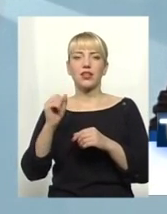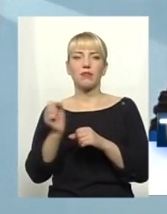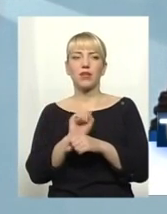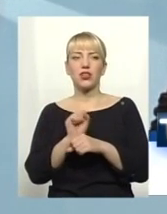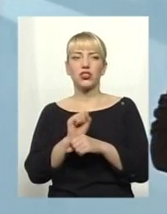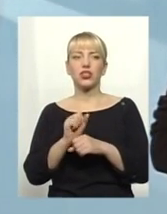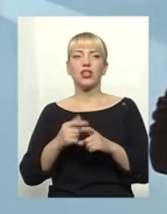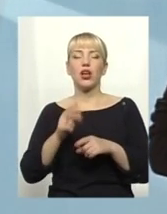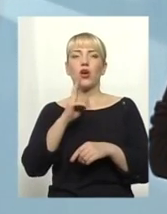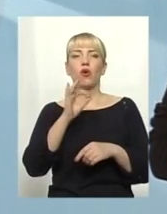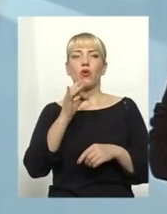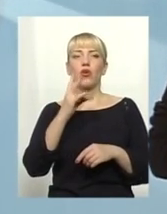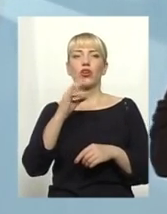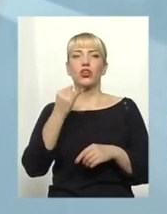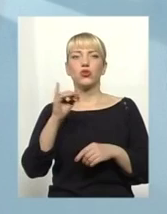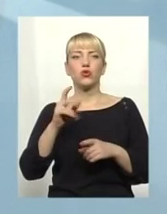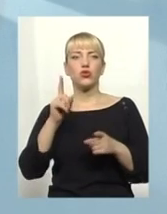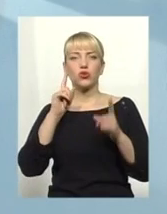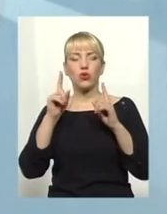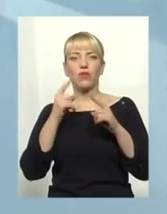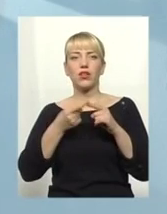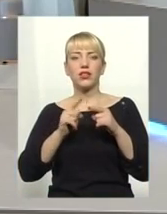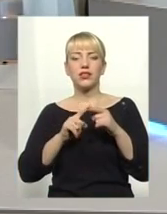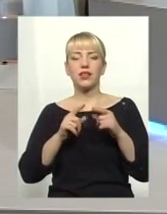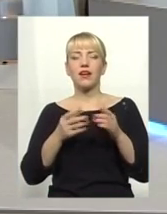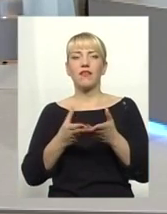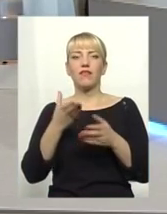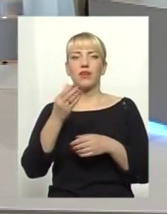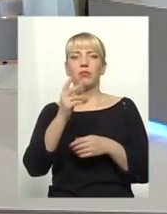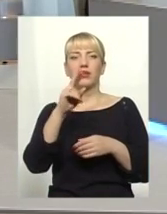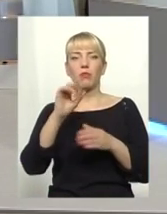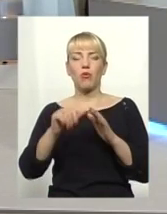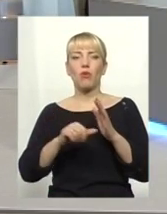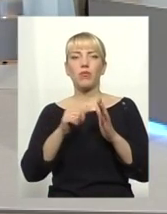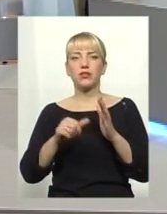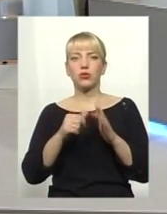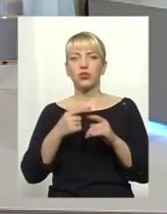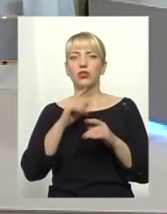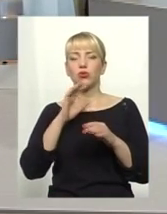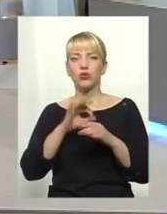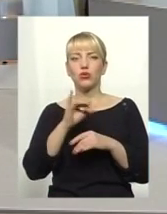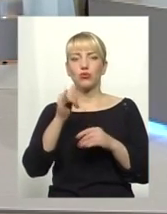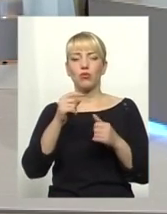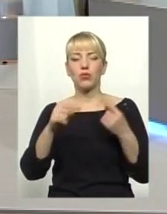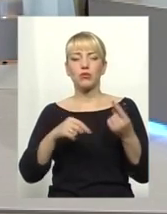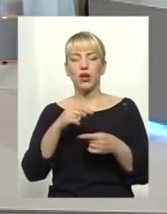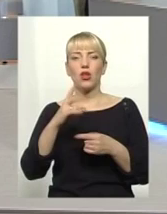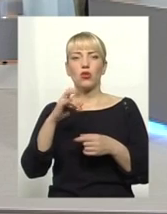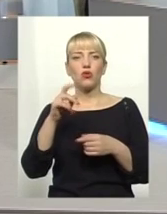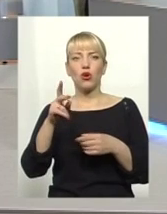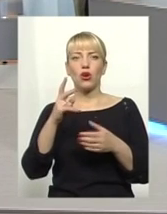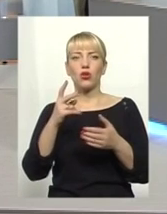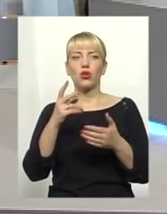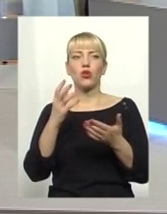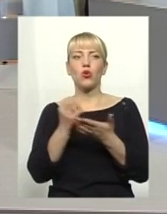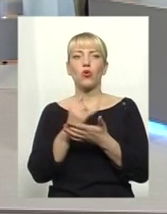Щодо пана Корнічука, то дійсно шокувала це виплата по безробіттю. І, до речі, дружина в нього, хоч і підприємець, але доходу вона великого не